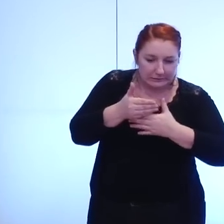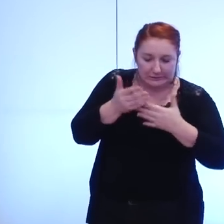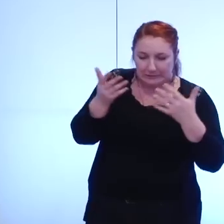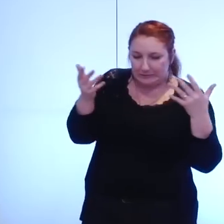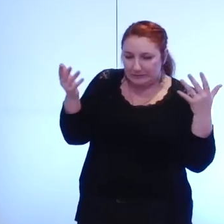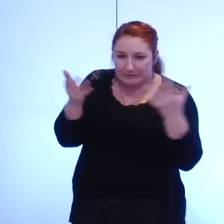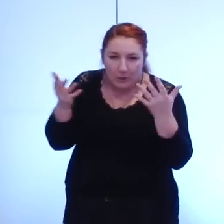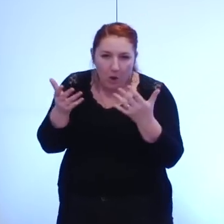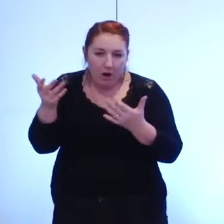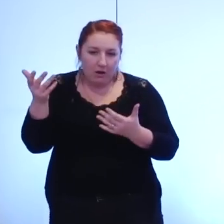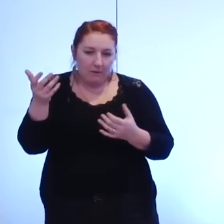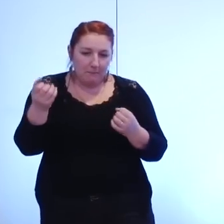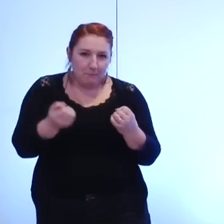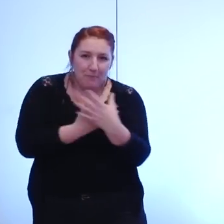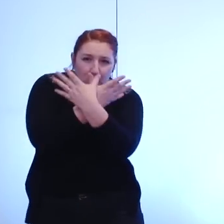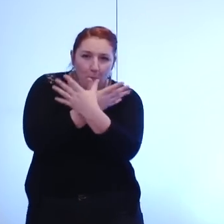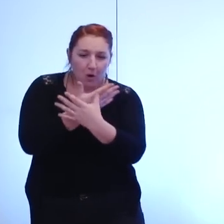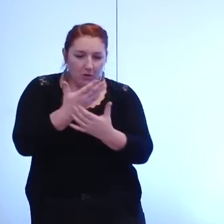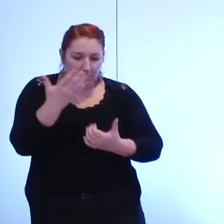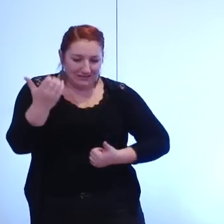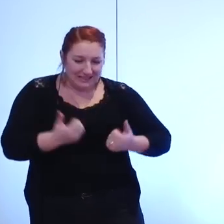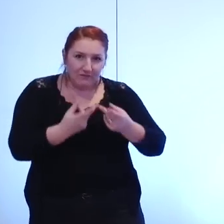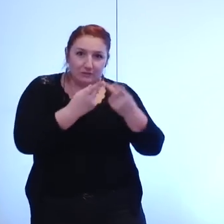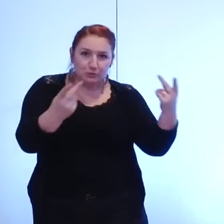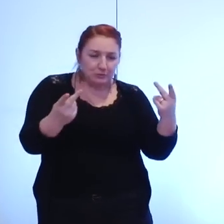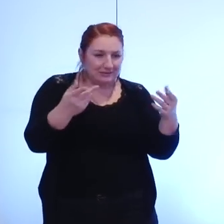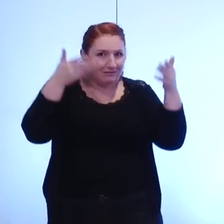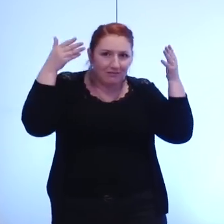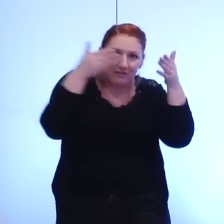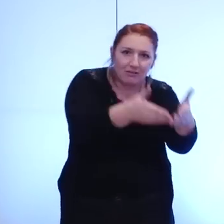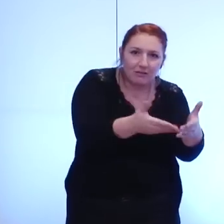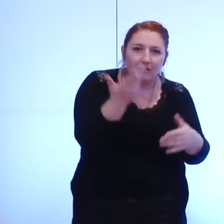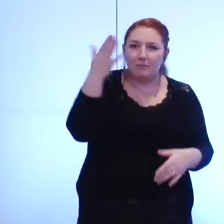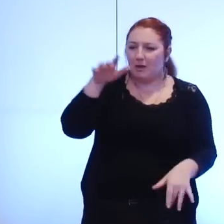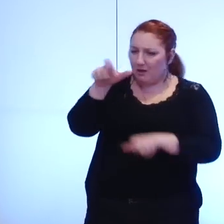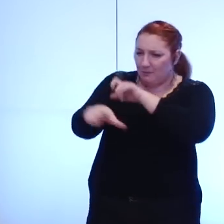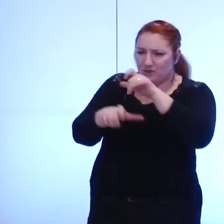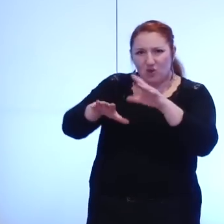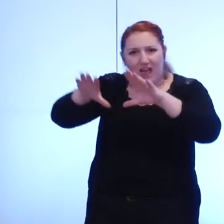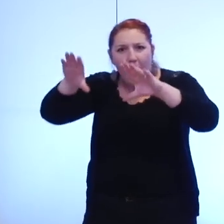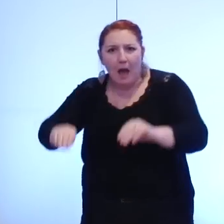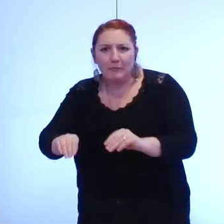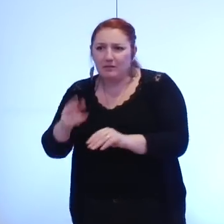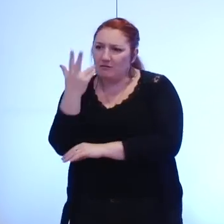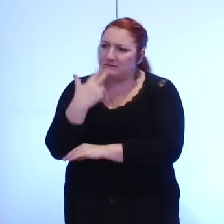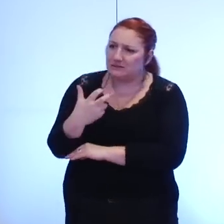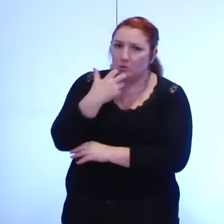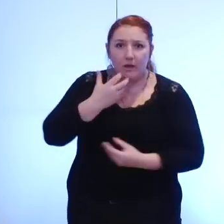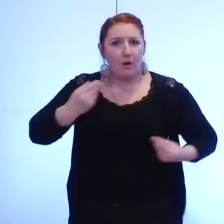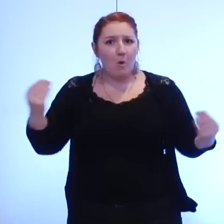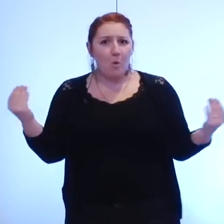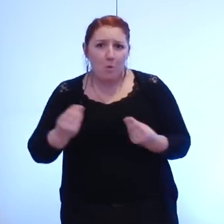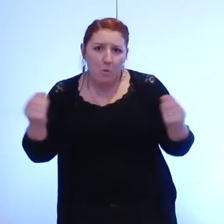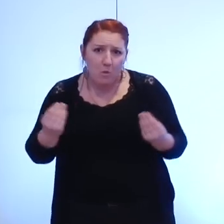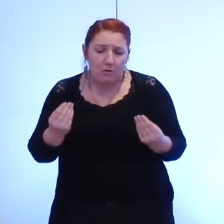une agglomération des services publics mais où sont les habitants où sont les citoyens seront-ils